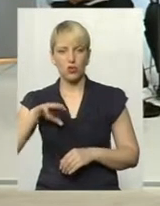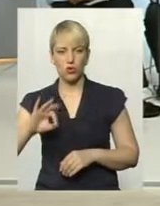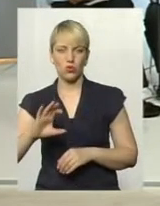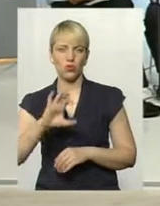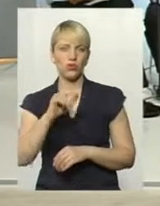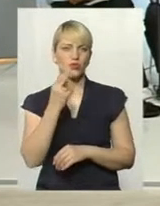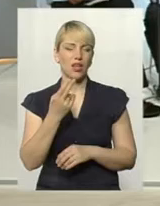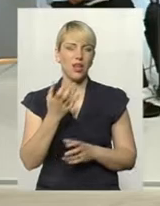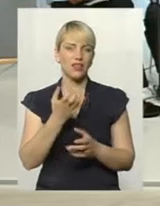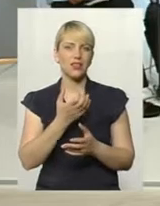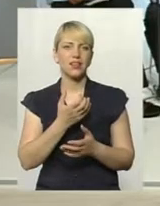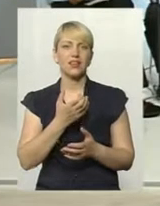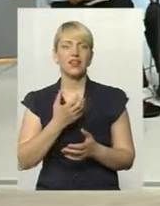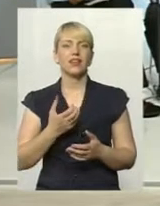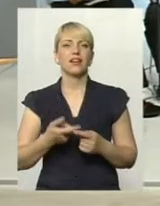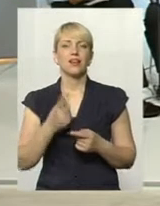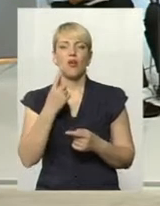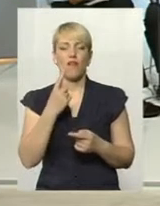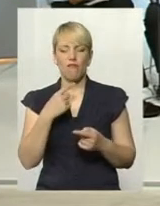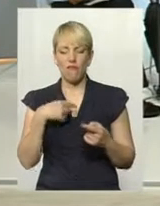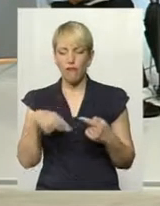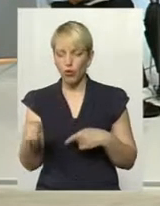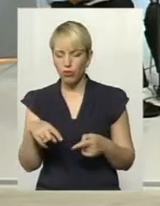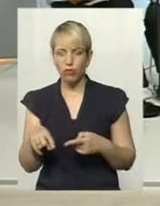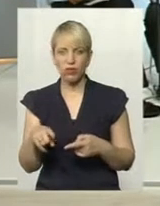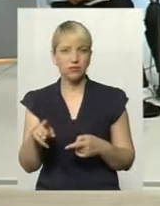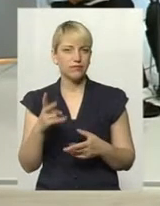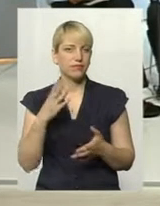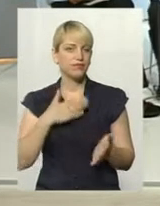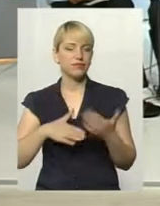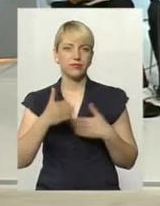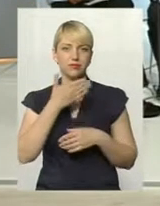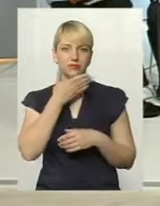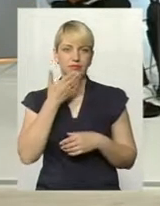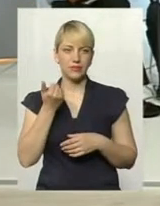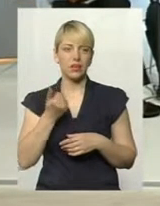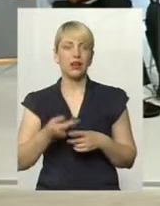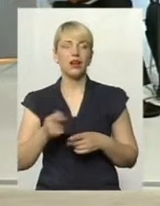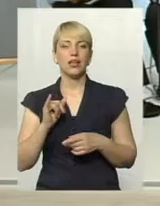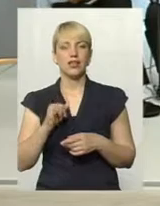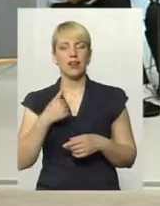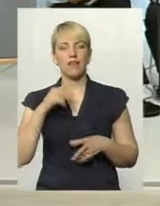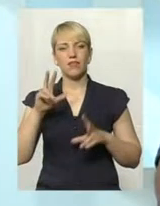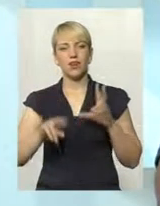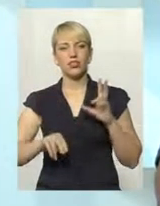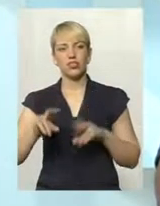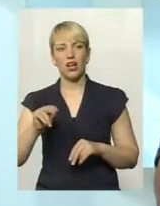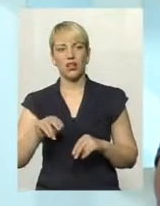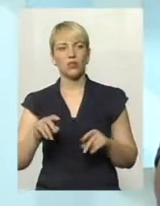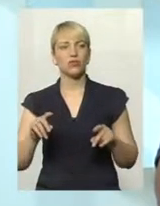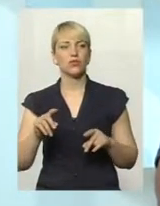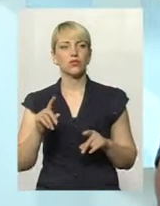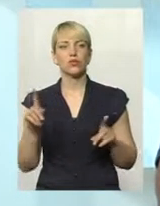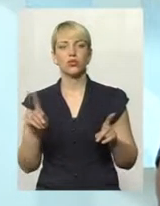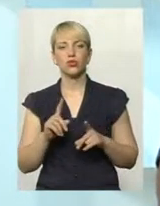негаразди. Хоч одна віддушена футбол, але вони нас не порадували. Ну, і я вважаю, що також є